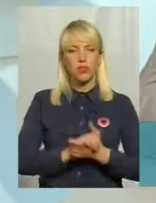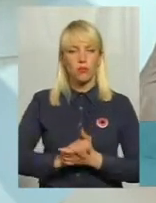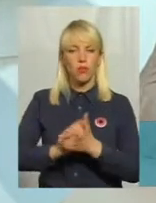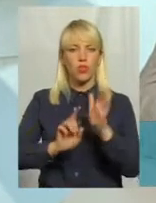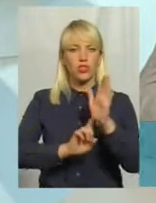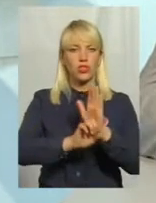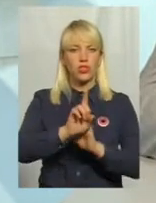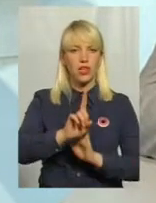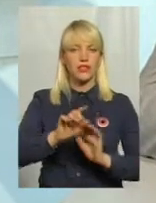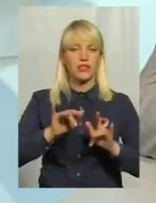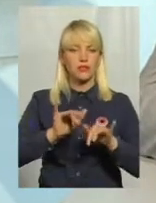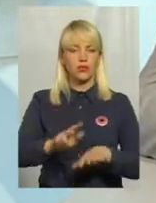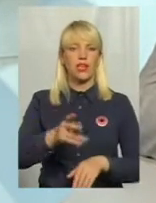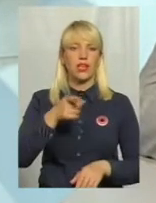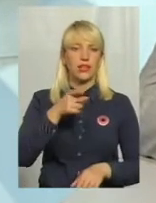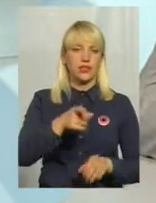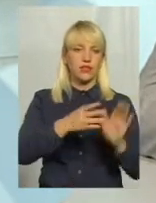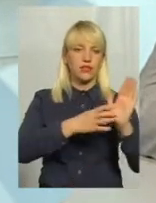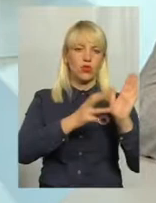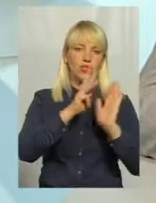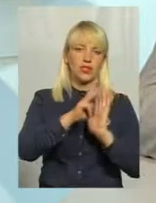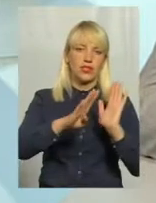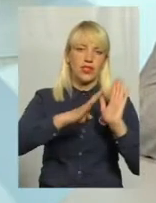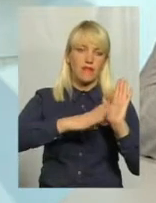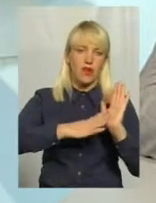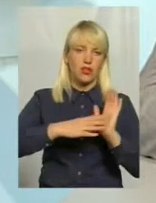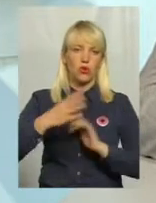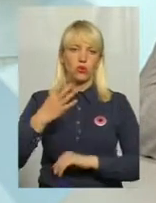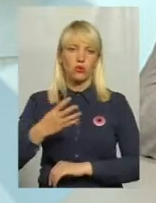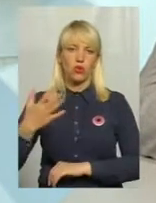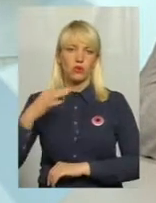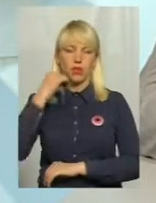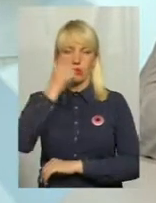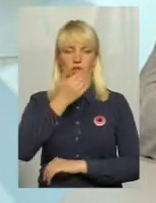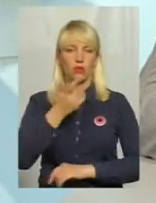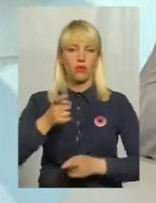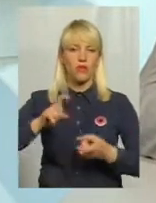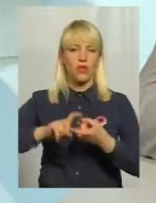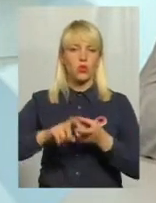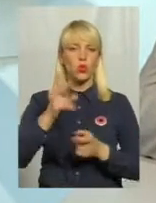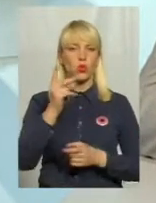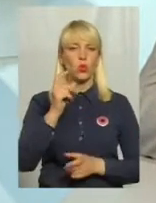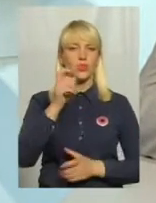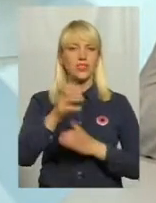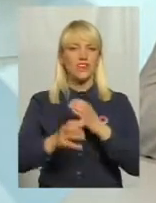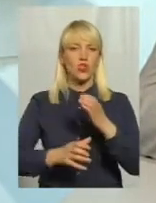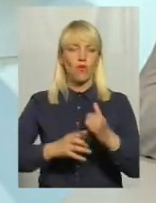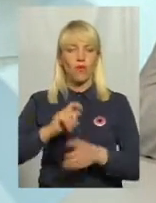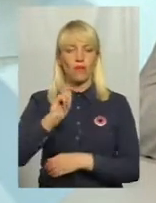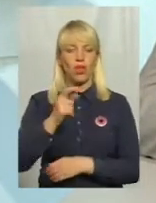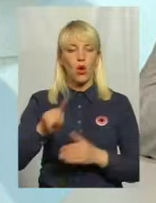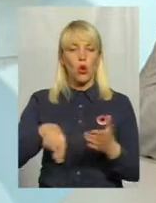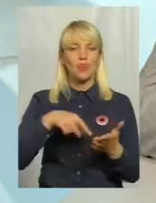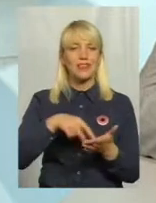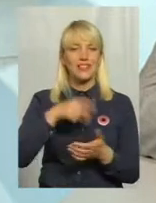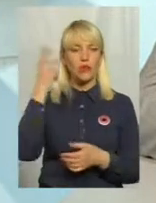1939-1945 року, якщо все події пов'язані з Другою світовою війною. А в місті Хмельницькому були